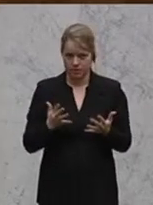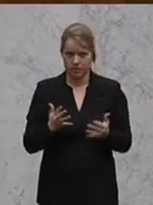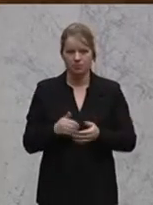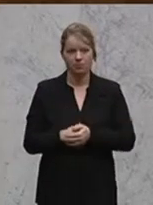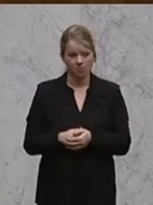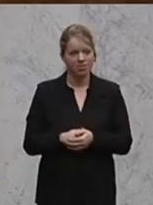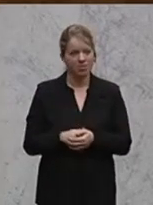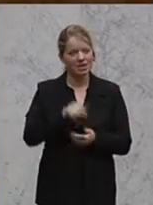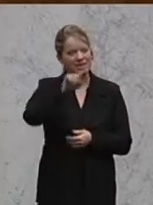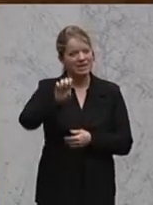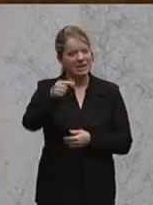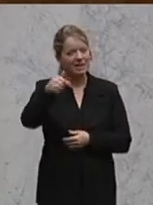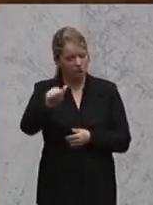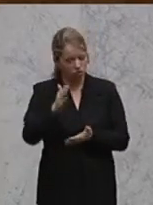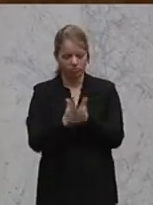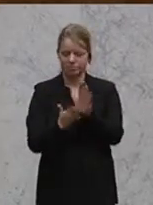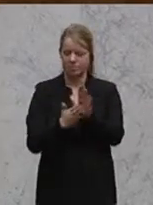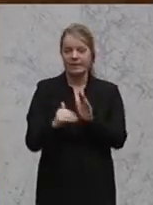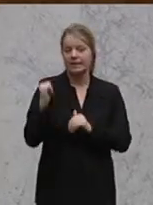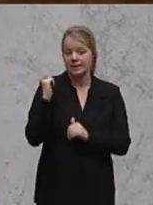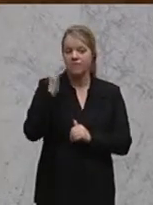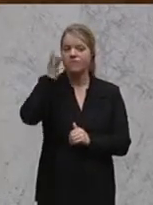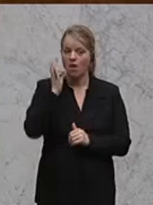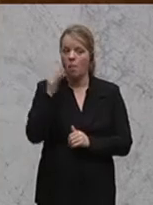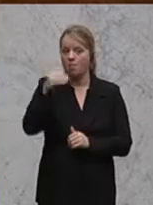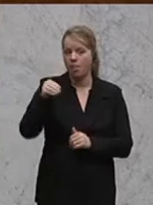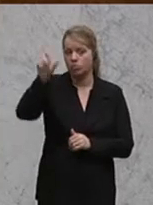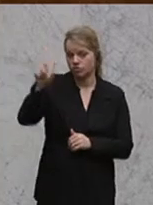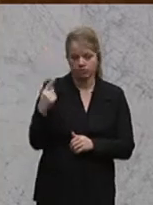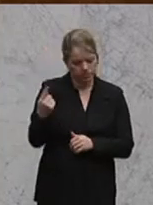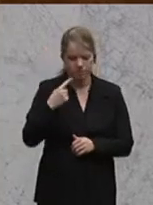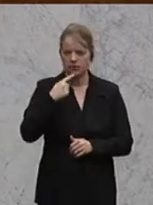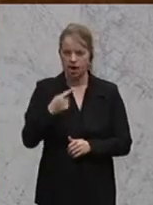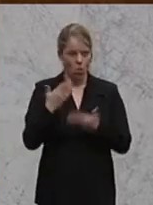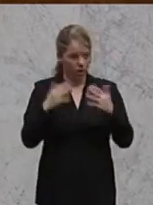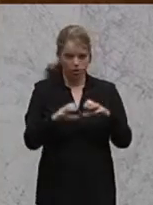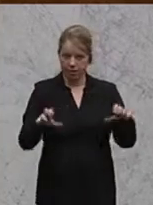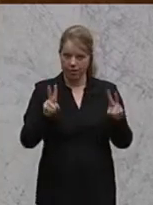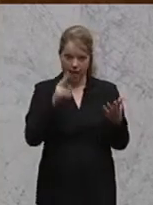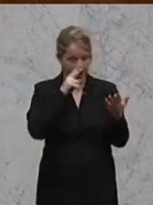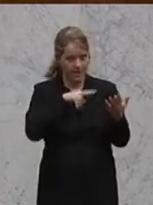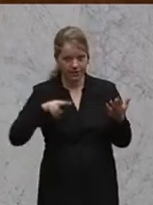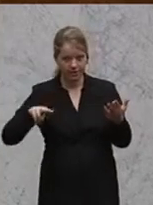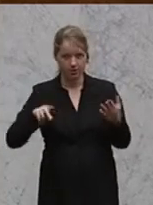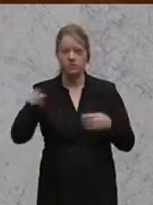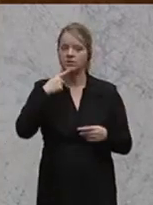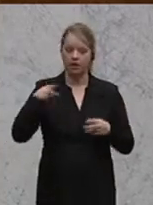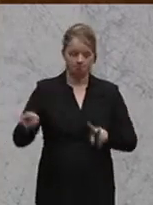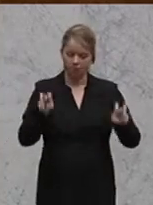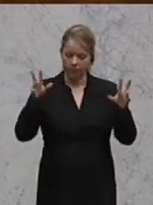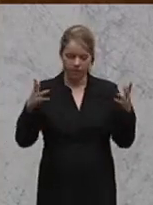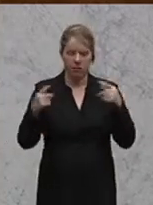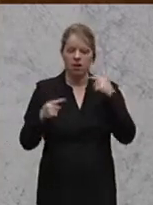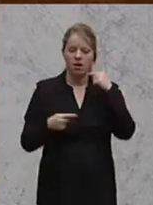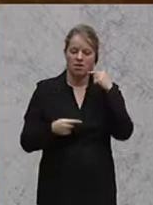Zeta zeigt, die Frau Malmström hat gestern gesagt und insofern hochaktuell, das können Sie heute im Standort nachlesen, eine vorläufige Anwendung